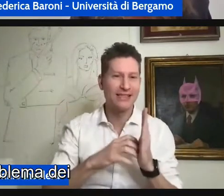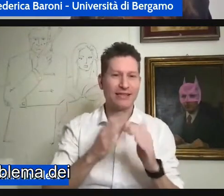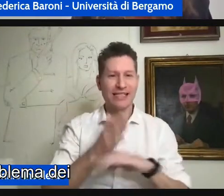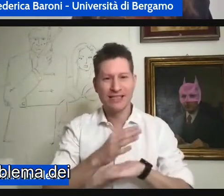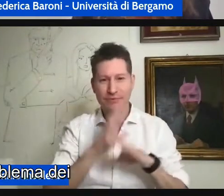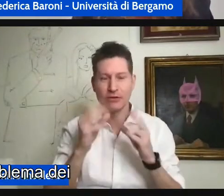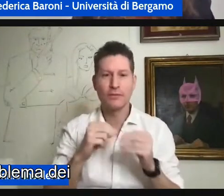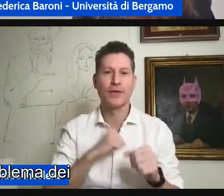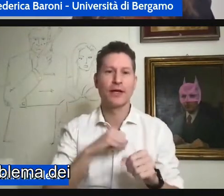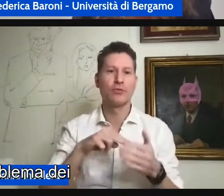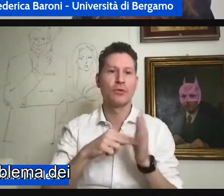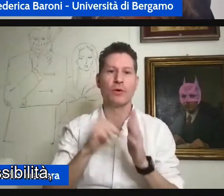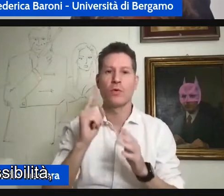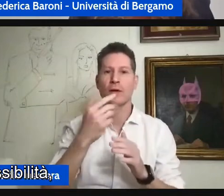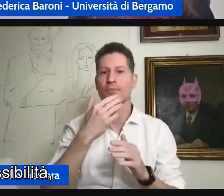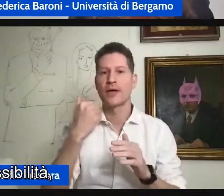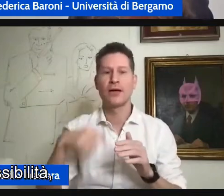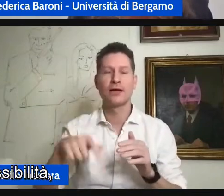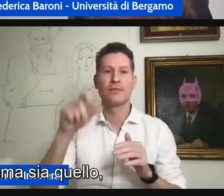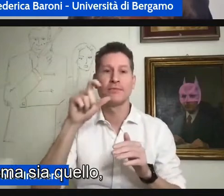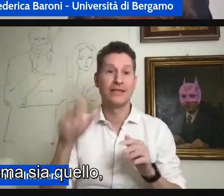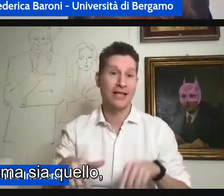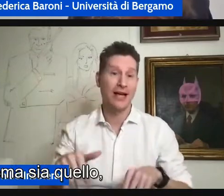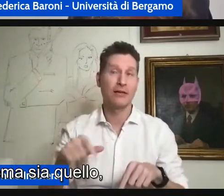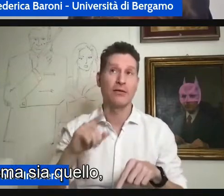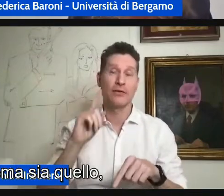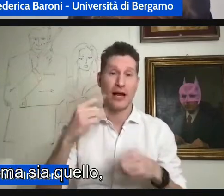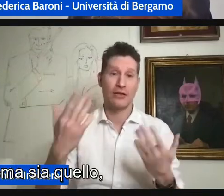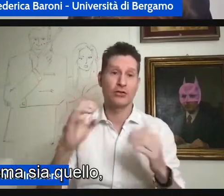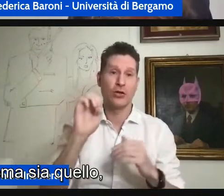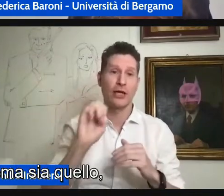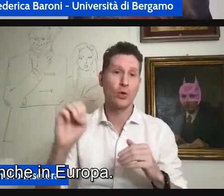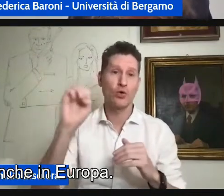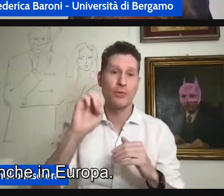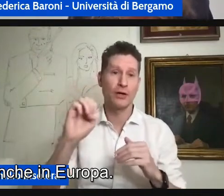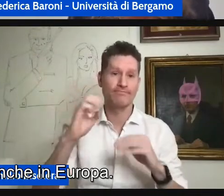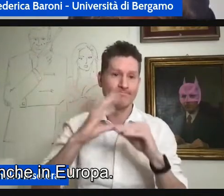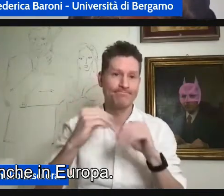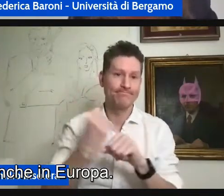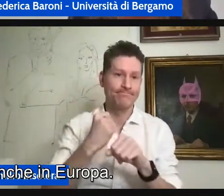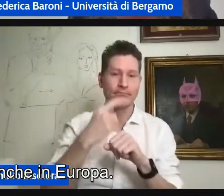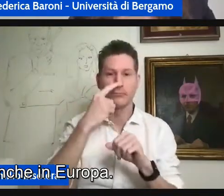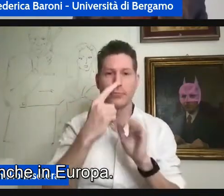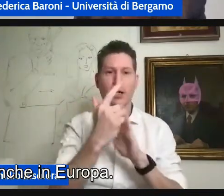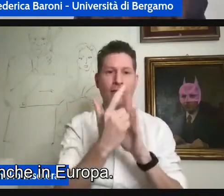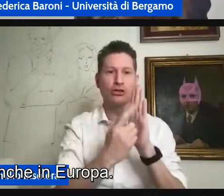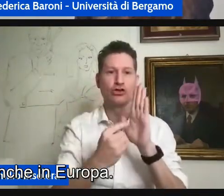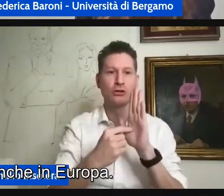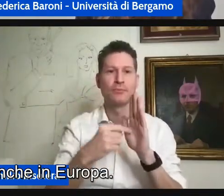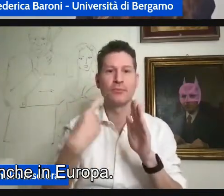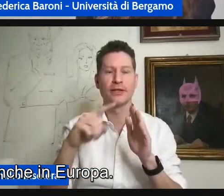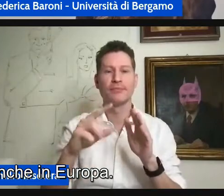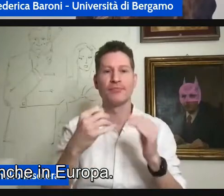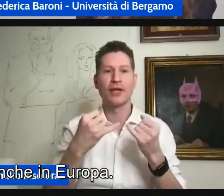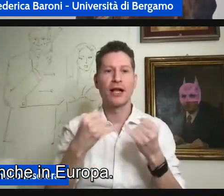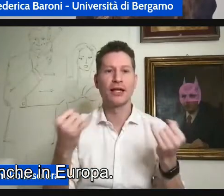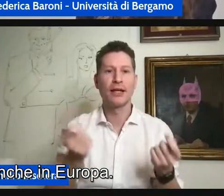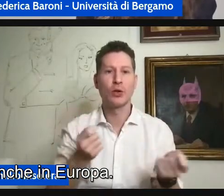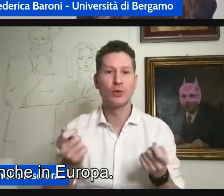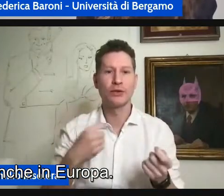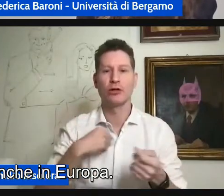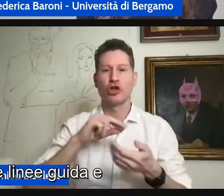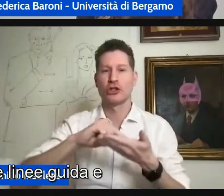partendo dal problema dei testi dell'accessibilità io penso che il problema sia quello soprattutto in Italia e anche in Europa